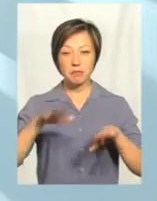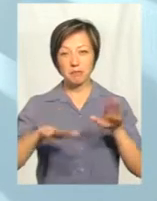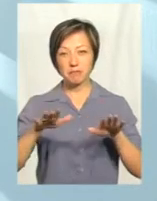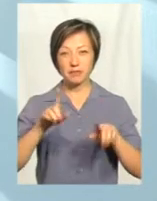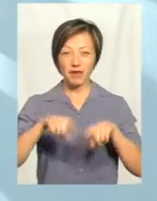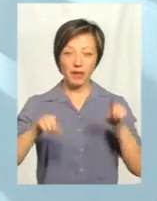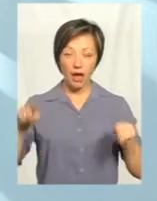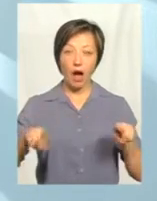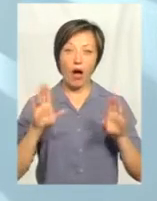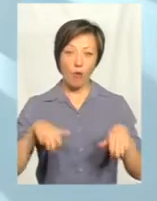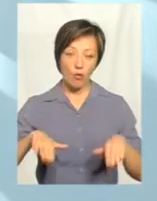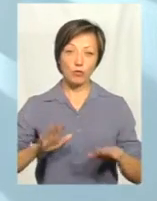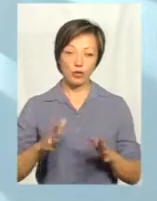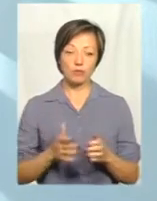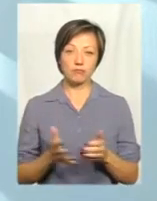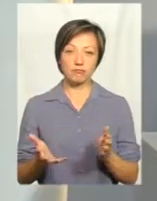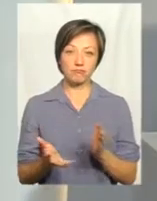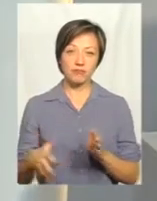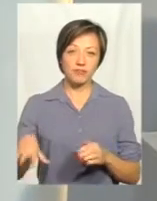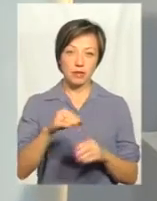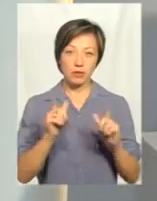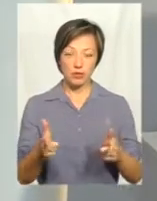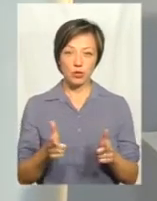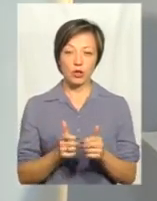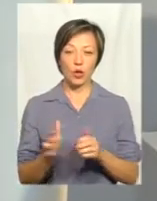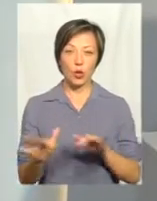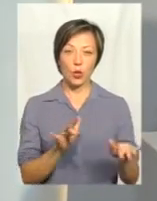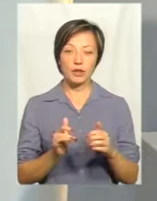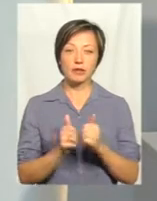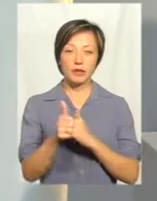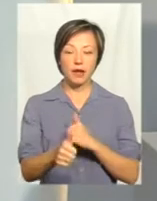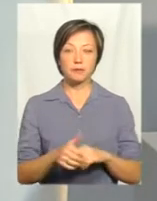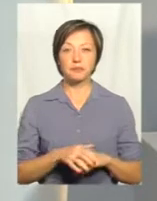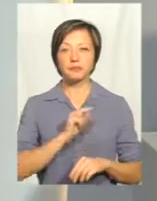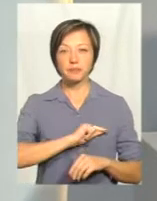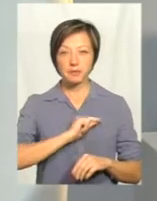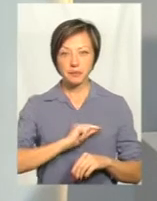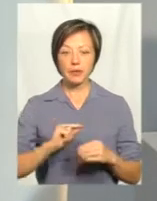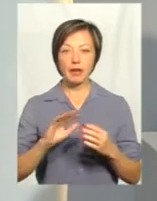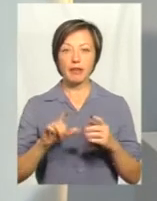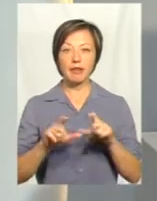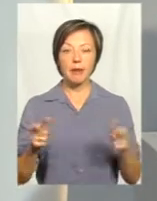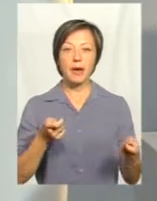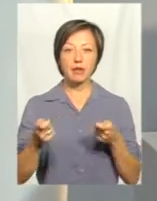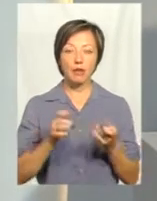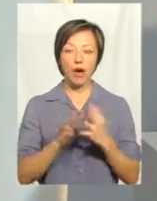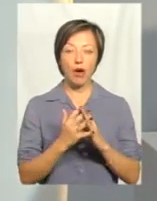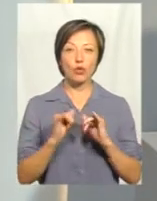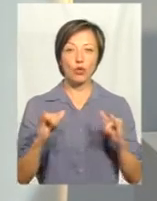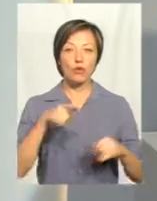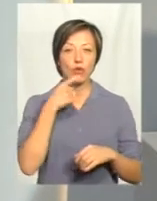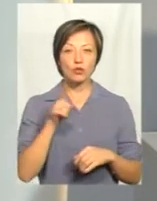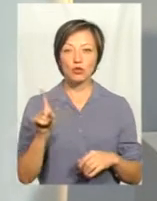підхоплювати всі і рухатись далі. Пане Василю, чули, працівниця департаменту агропромлозу розвитку говорила про те, що